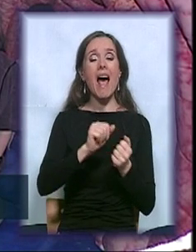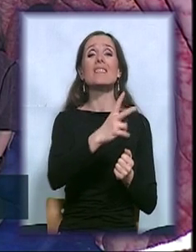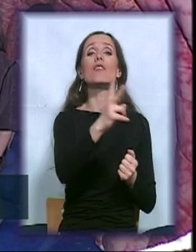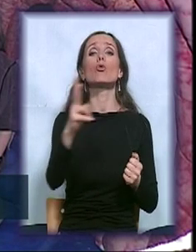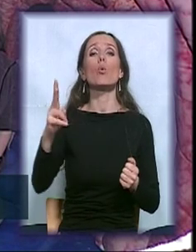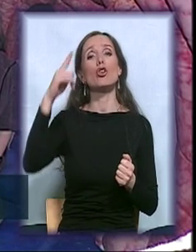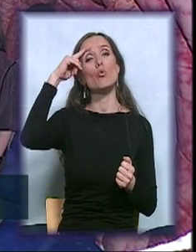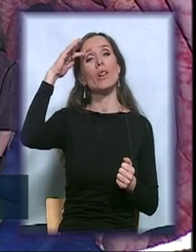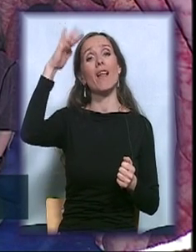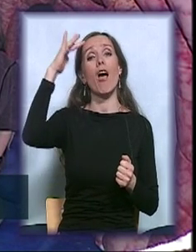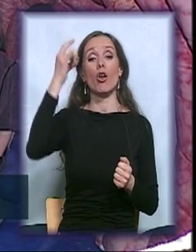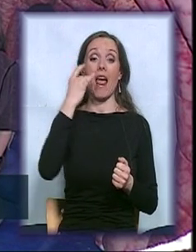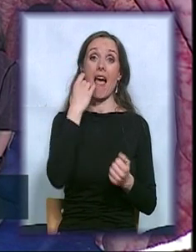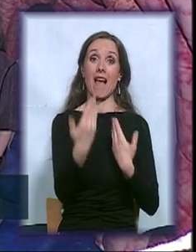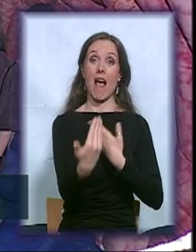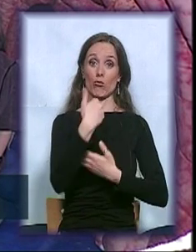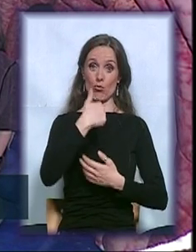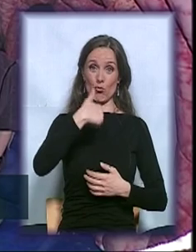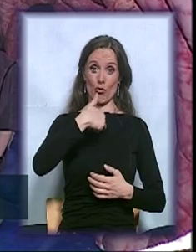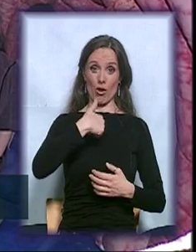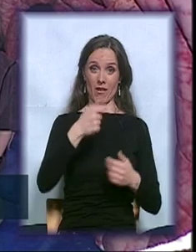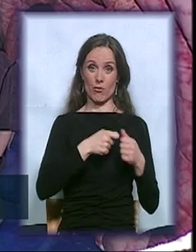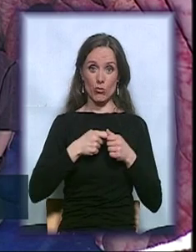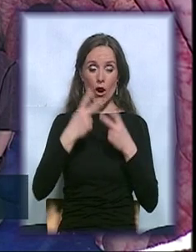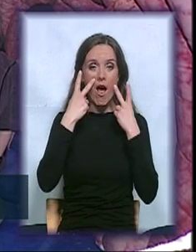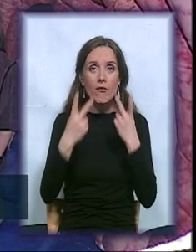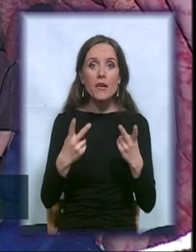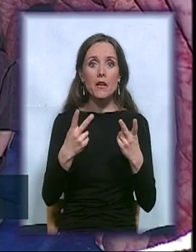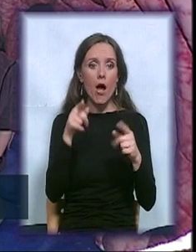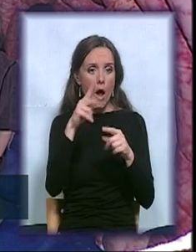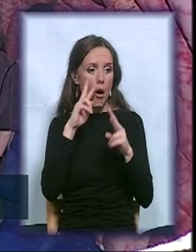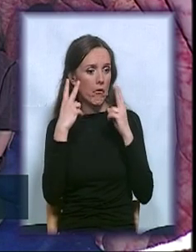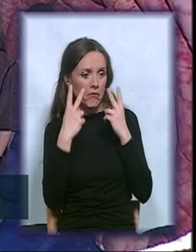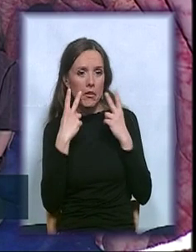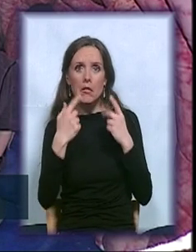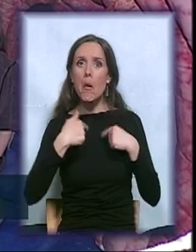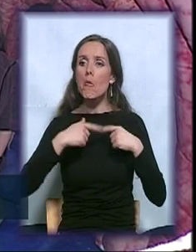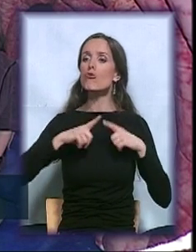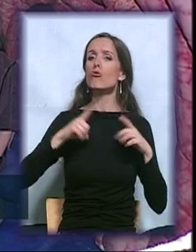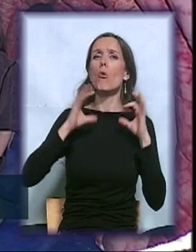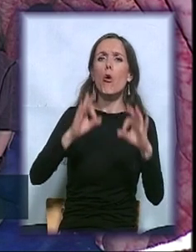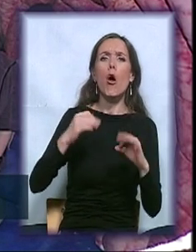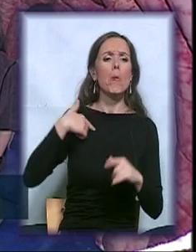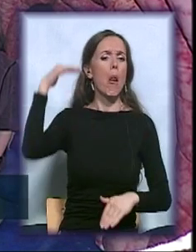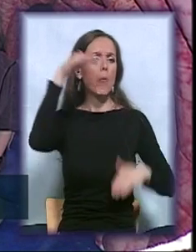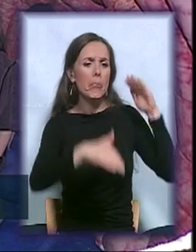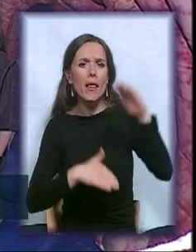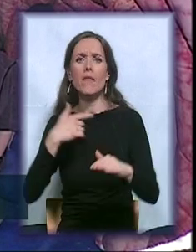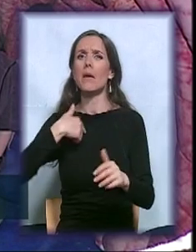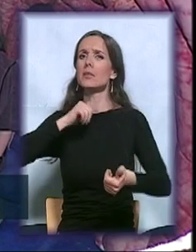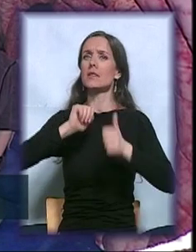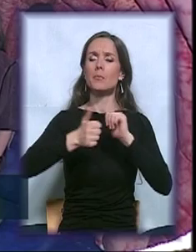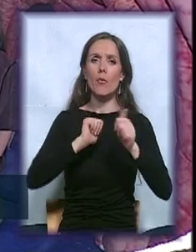su teorije. Kada dođu kod nas i kada vide da živimo, da plivamo, da se bavimo sportom, znači to